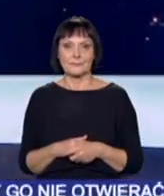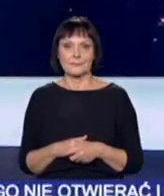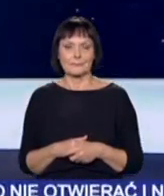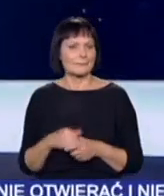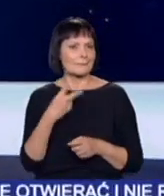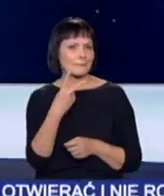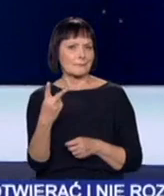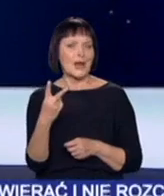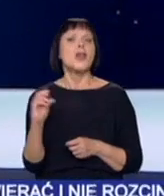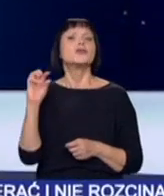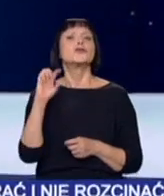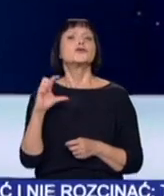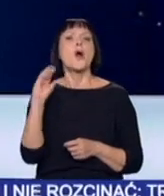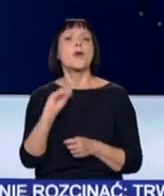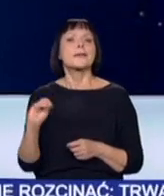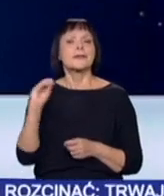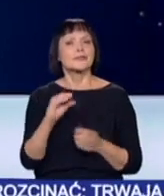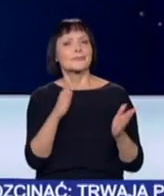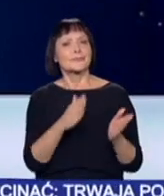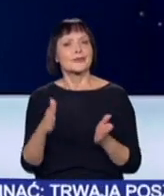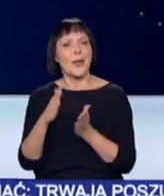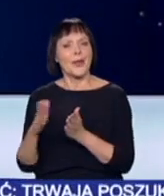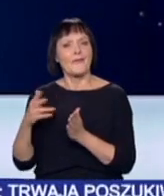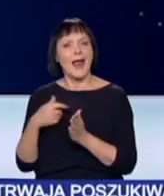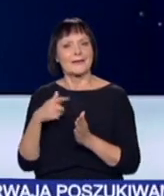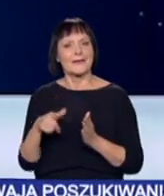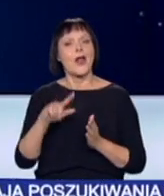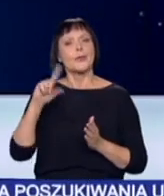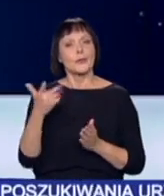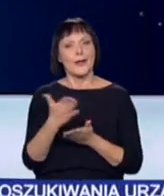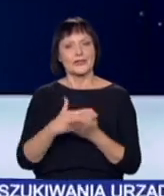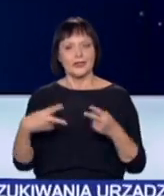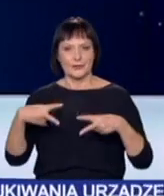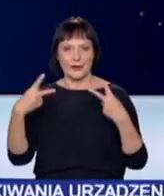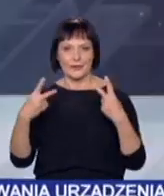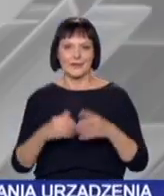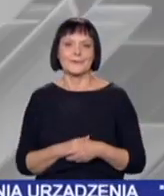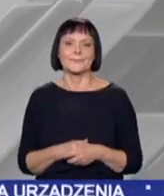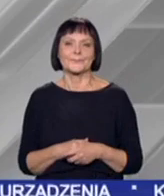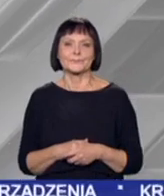Zobaczmy, co jeszcze przygotowali nasi reporterzy w drugiej części Kroniki.